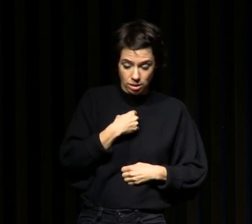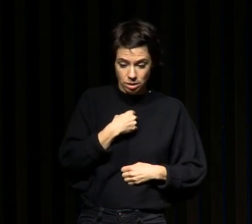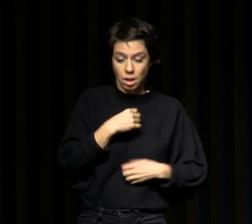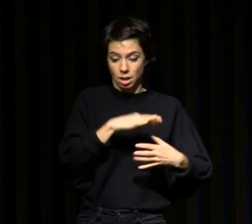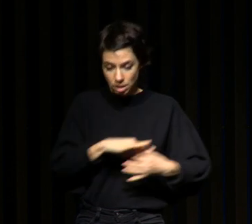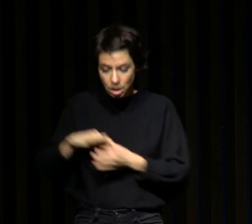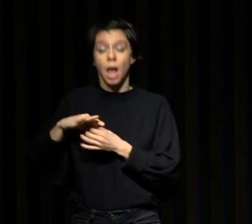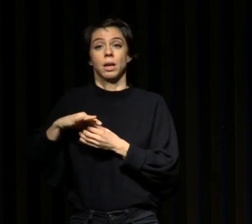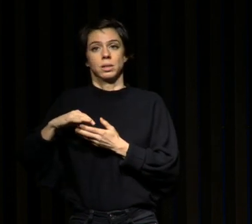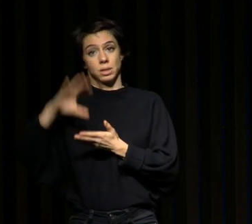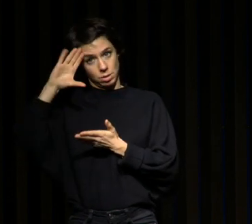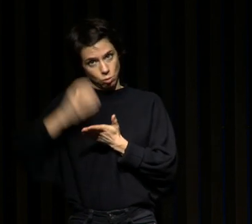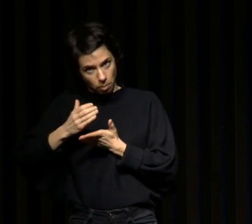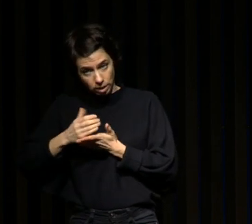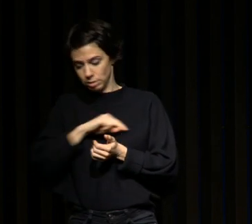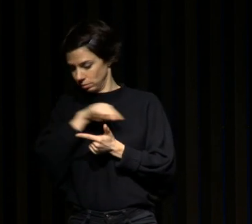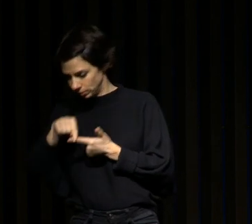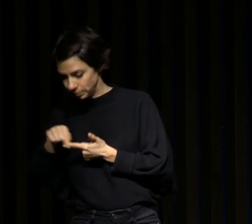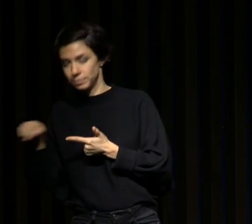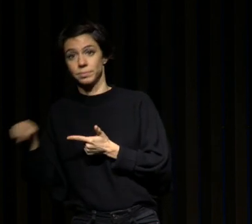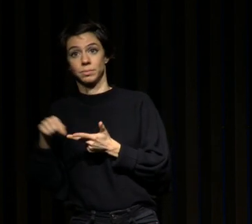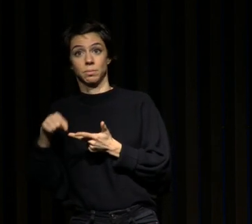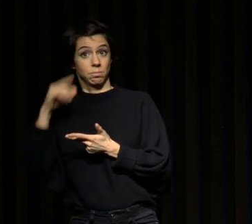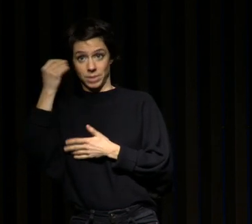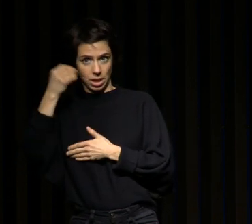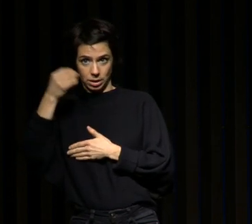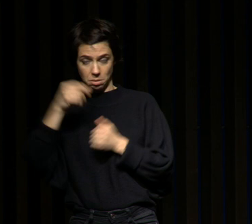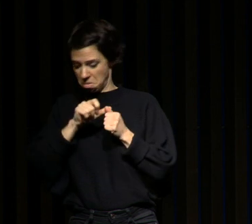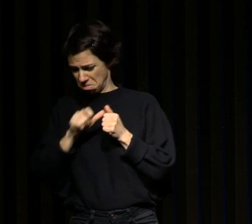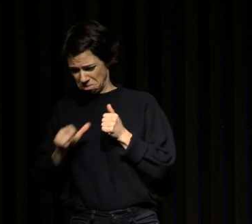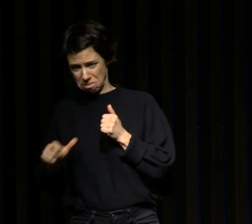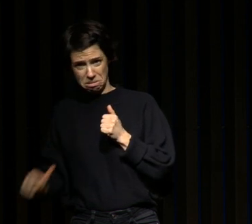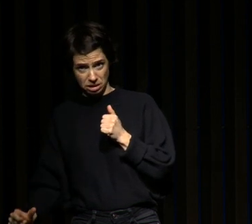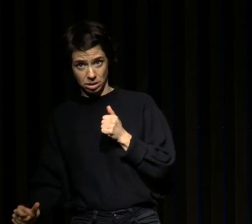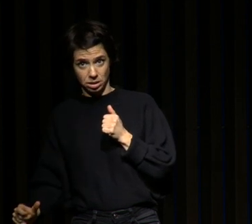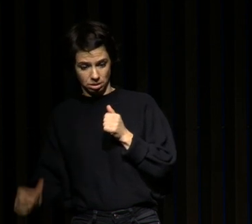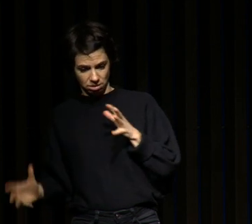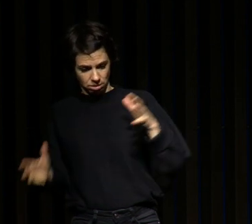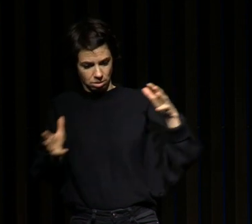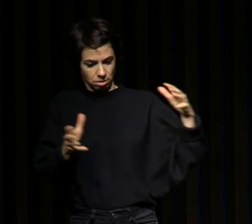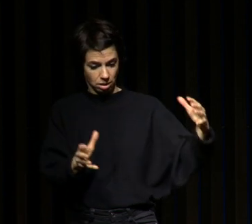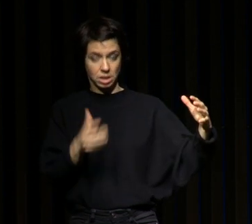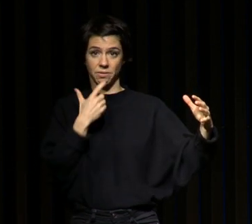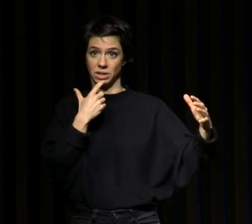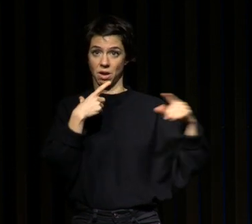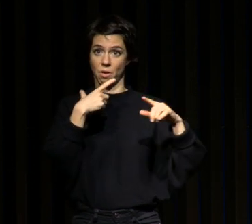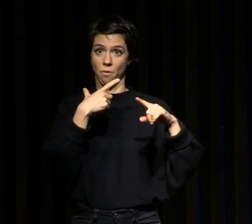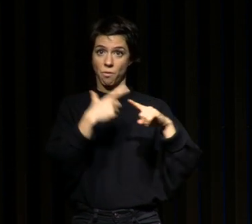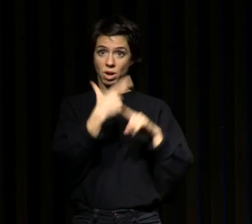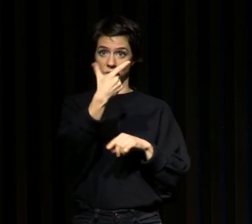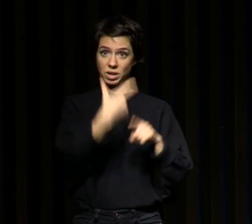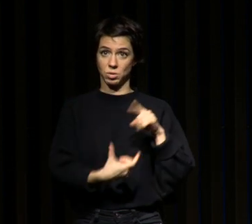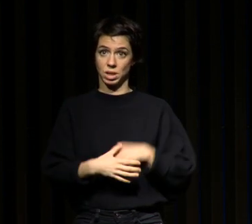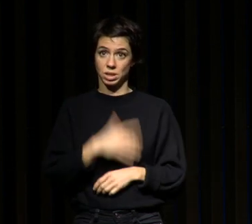et sommeil et on voit qu'on multiplie pratiquement par 2,5 le risque de développer une insomnie si on a